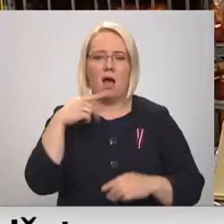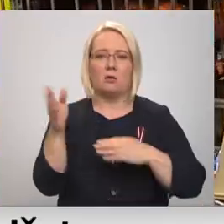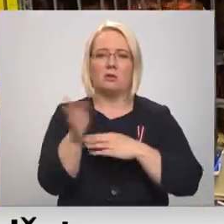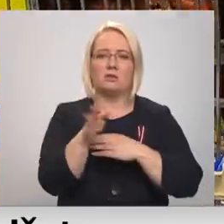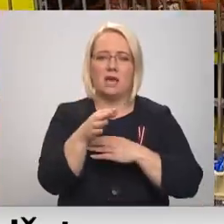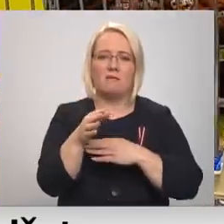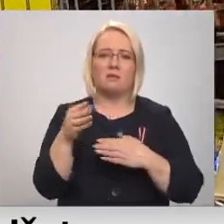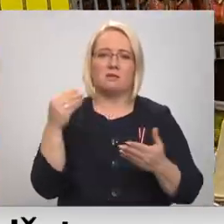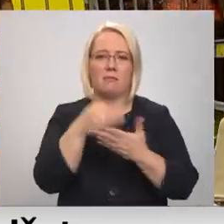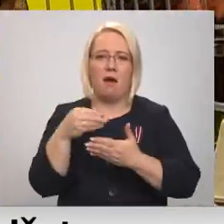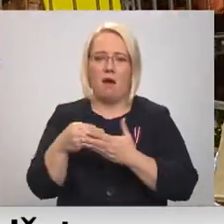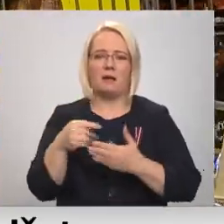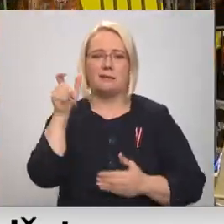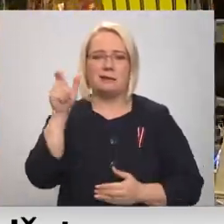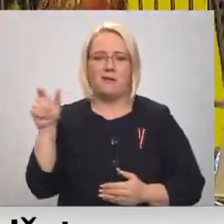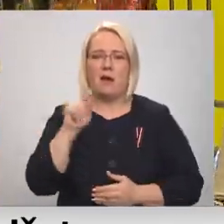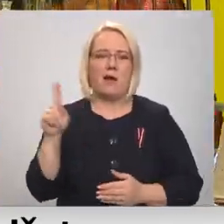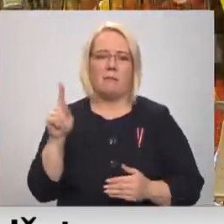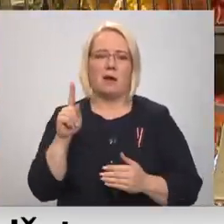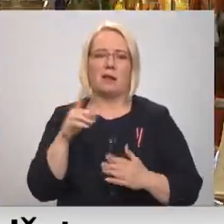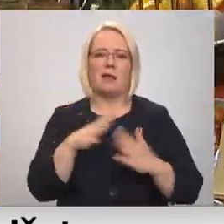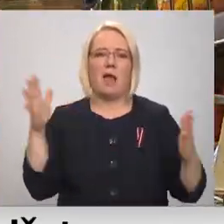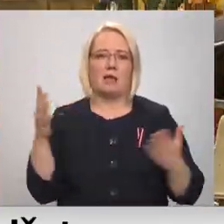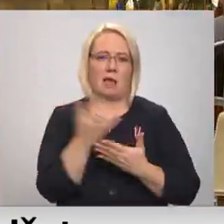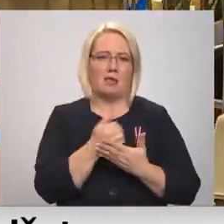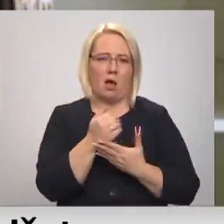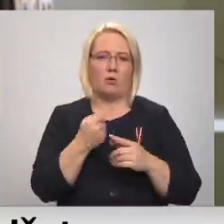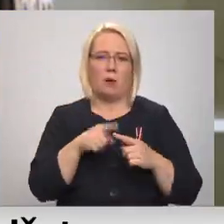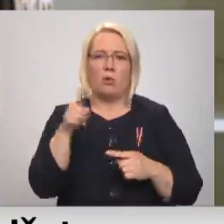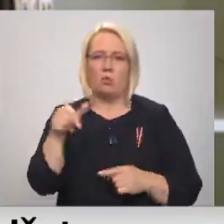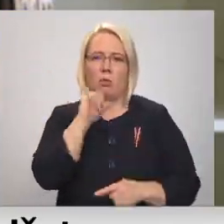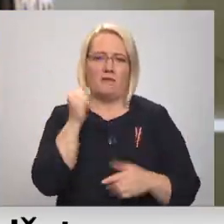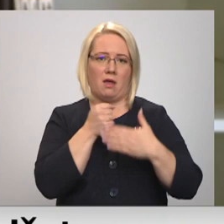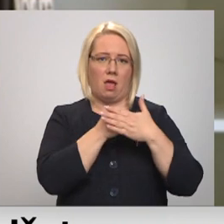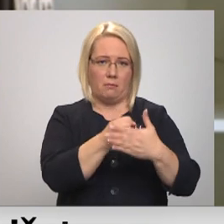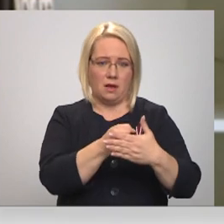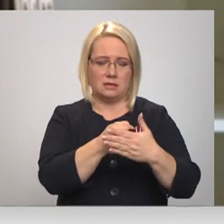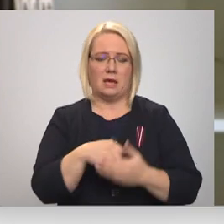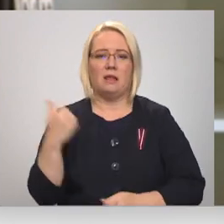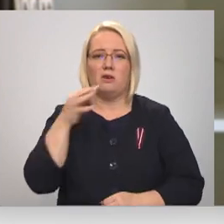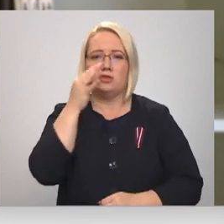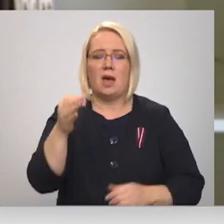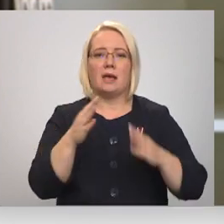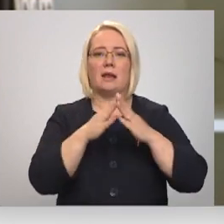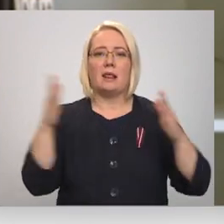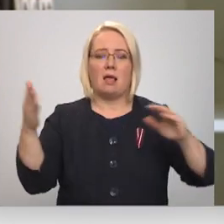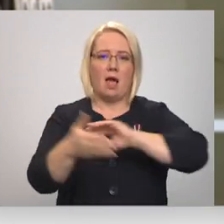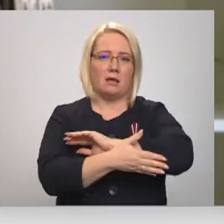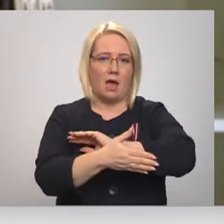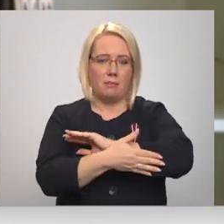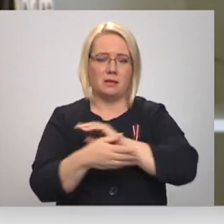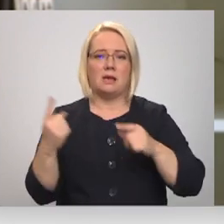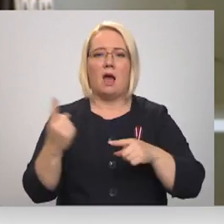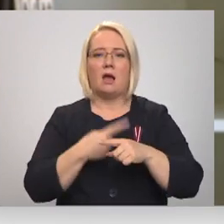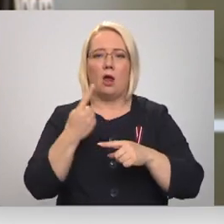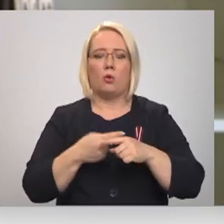augstākiem ienākumiem, tad ir likmes samazināšana nebūtu atbalstāma. Ja ir lielāka nabadzība, kartupeļa cenai